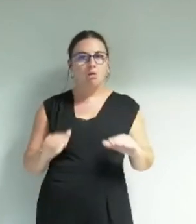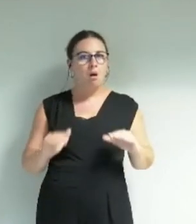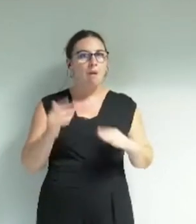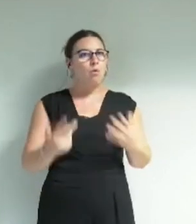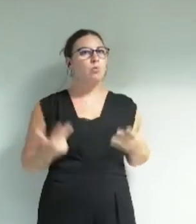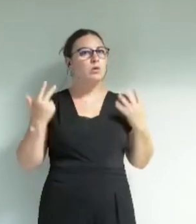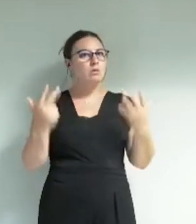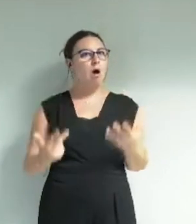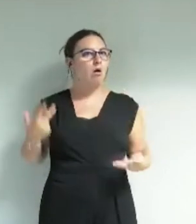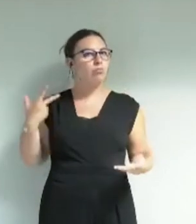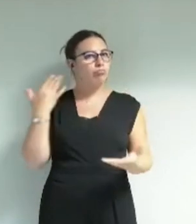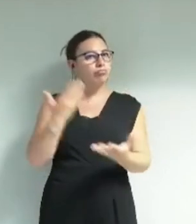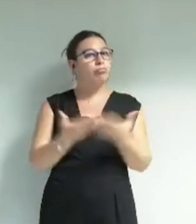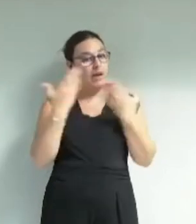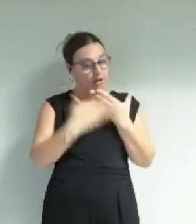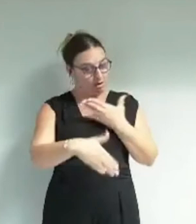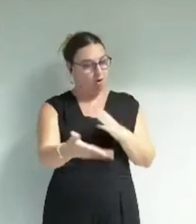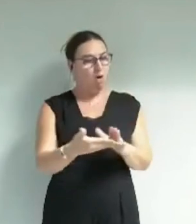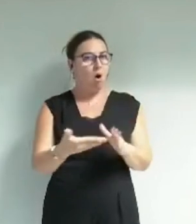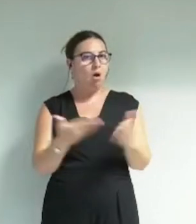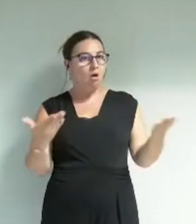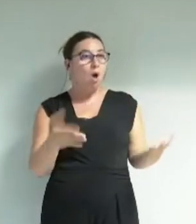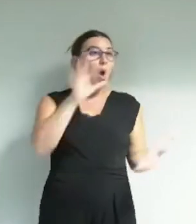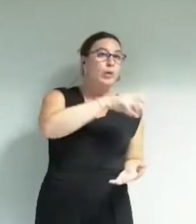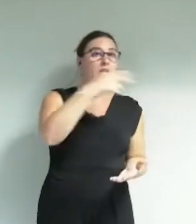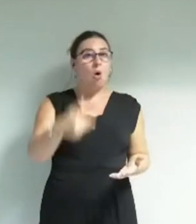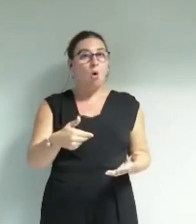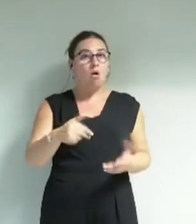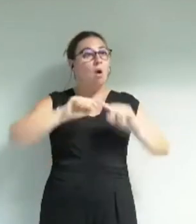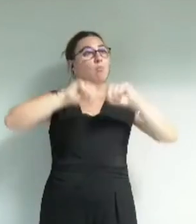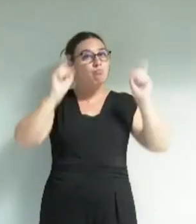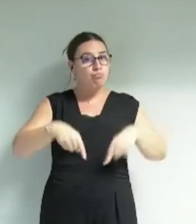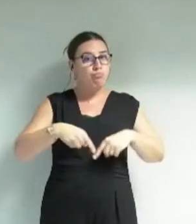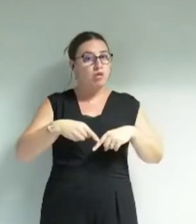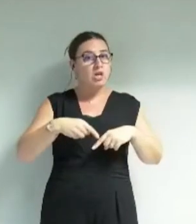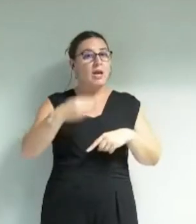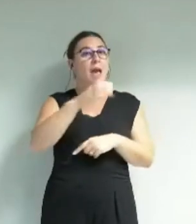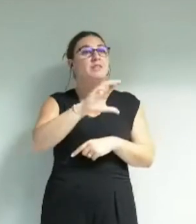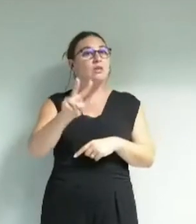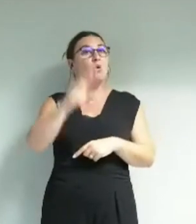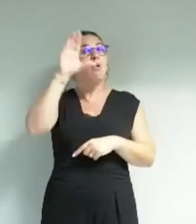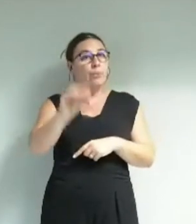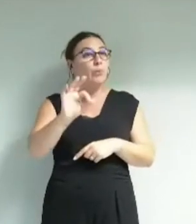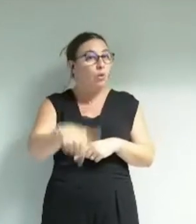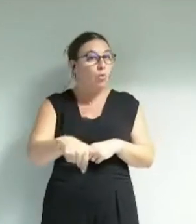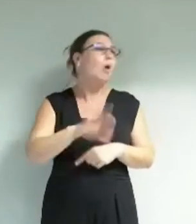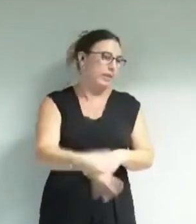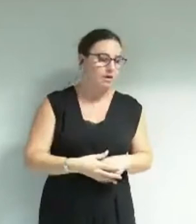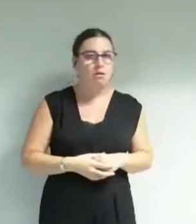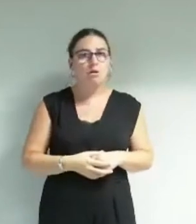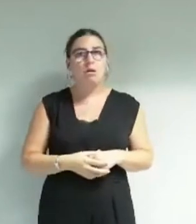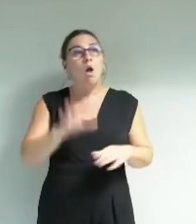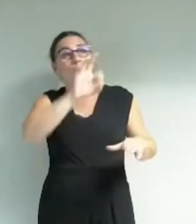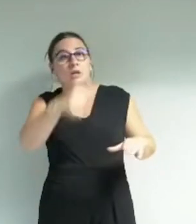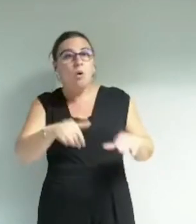depuis 8 ans et de ce que vous comptez faire c'est oui ou non avez-vous baissé le budget de la maison de la culture oui oui ou non avez